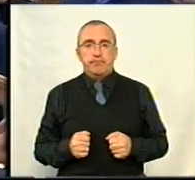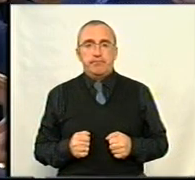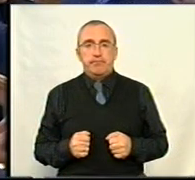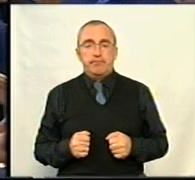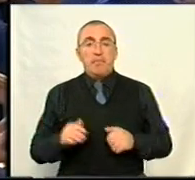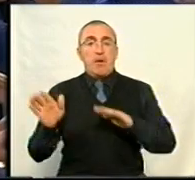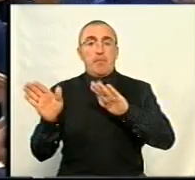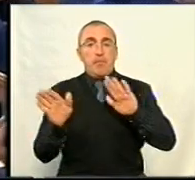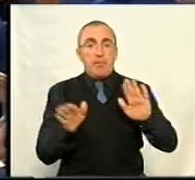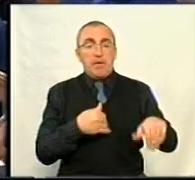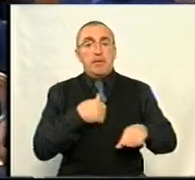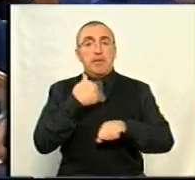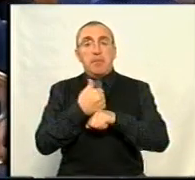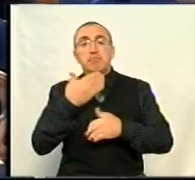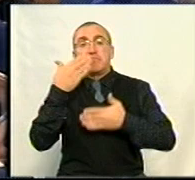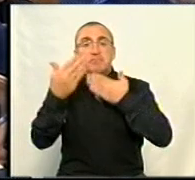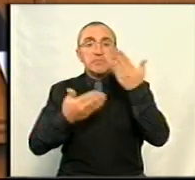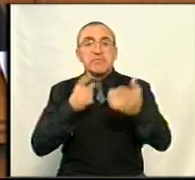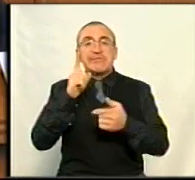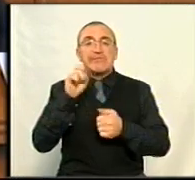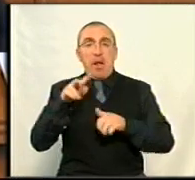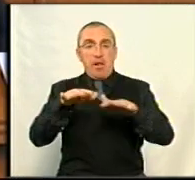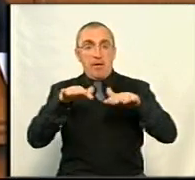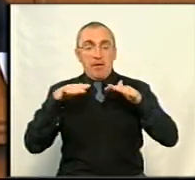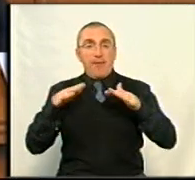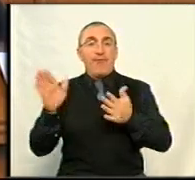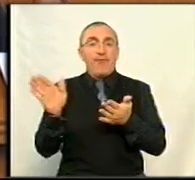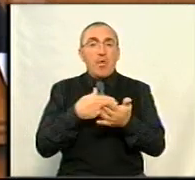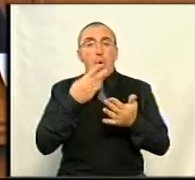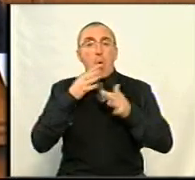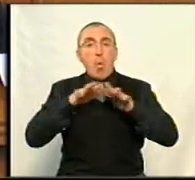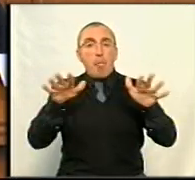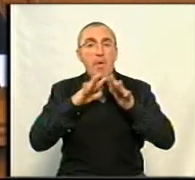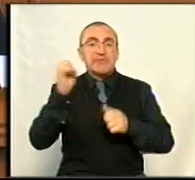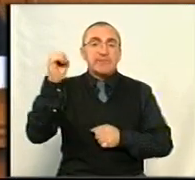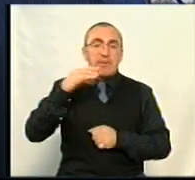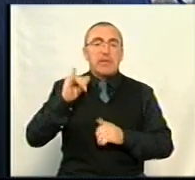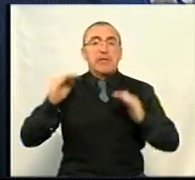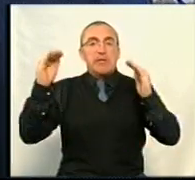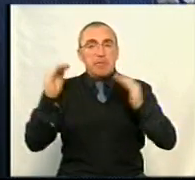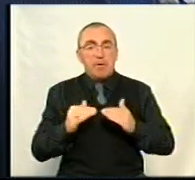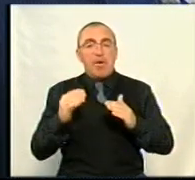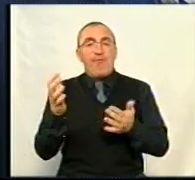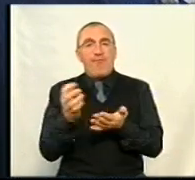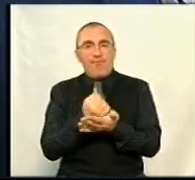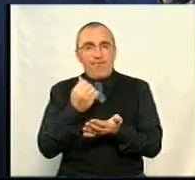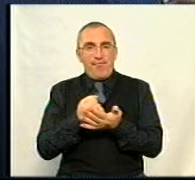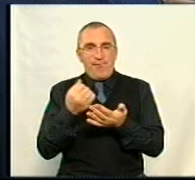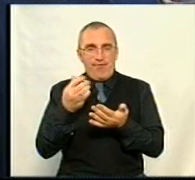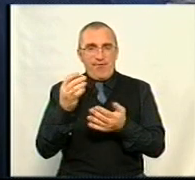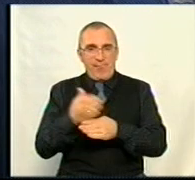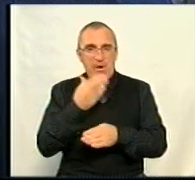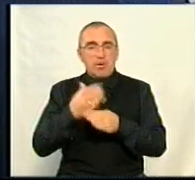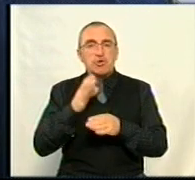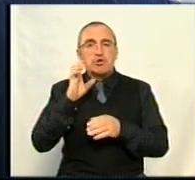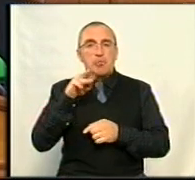Після голові ставили питання з зали. Зокрема, про відсутність опалення у Світловодьку та зменшення обсягів виробництва на Смолінській шахті.